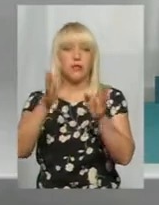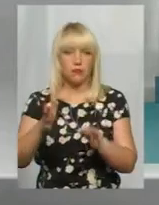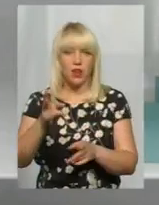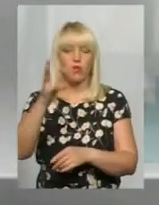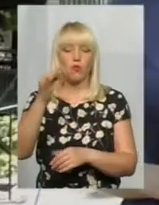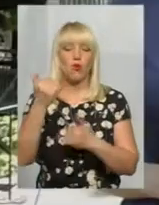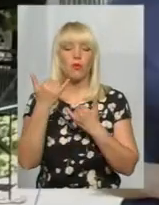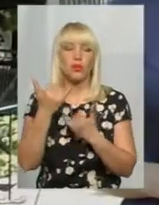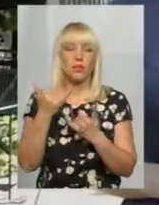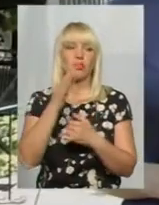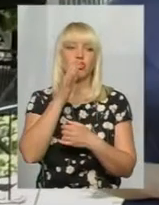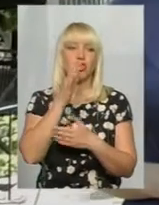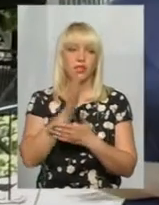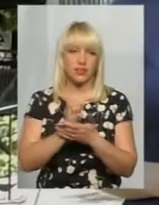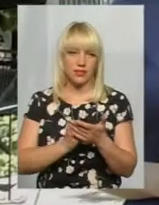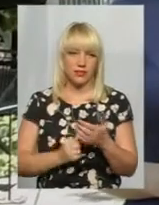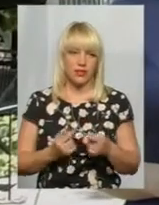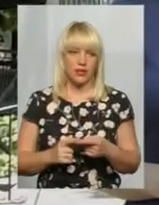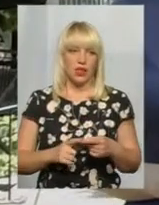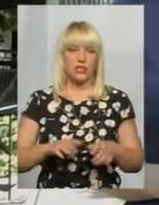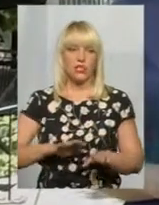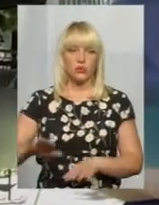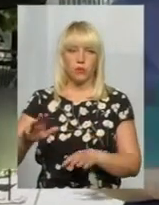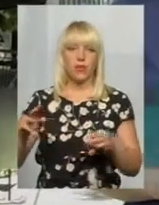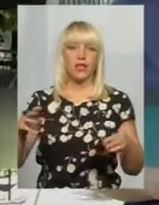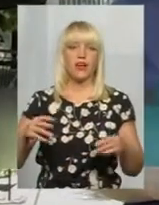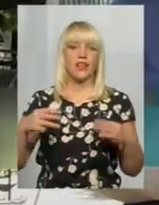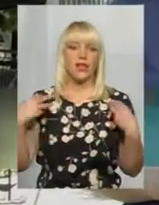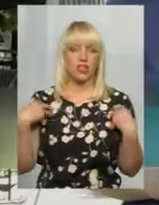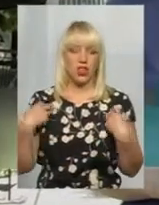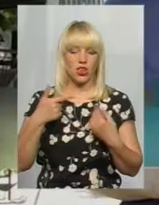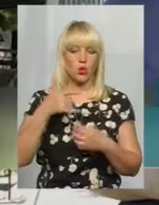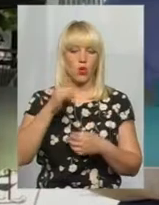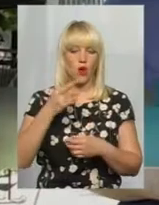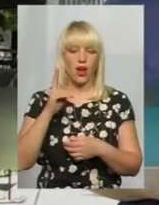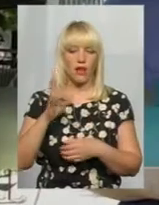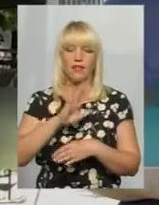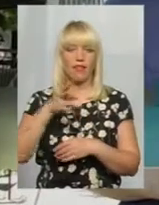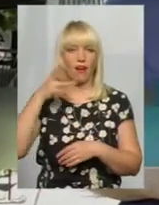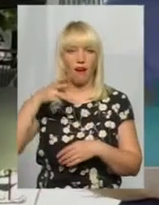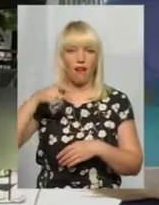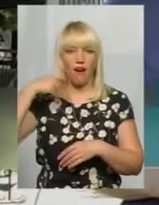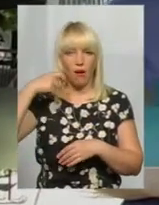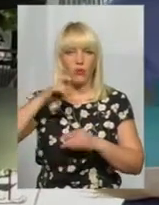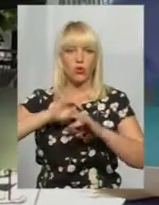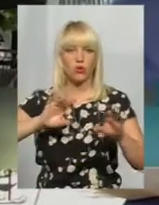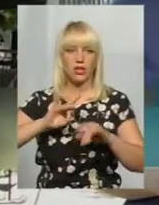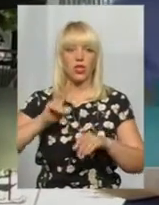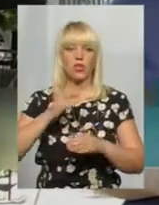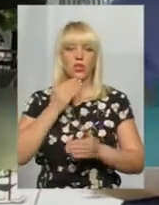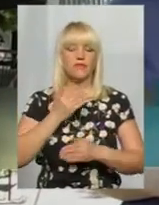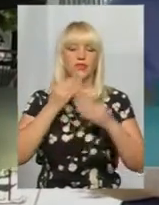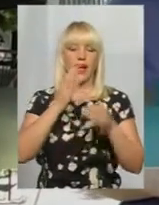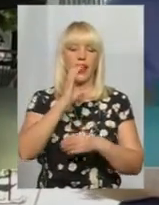проміжок часу. Заступник начальника управління охорони здоров'я Людмила Гуляк не на камеру розповіла, усі, хто звернеться до